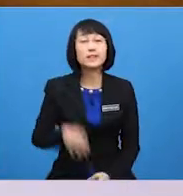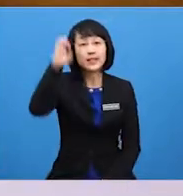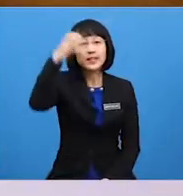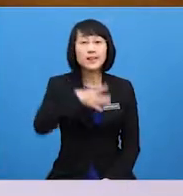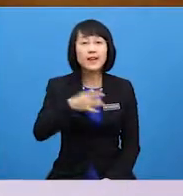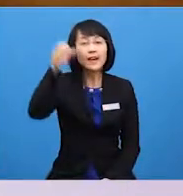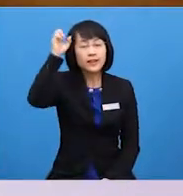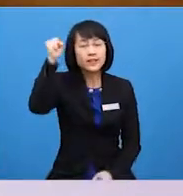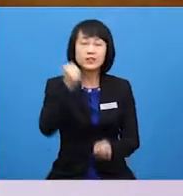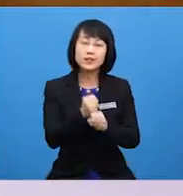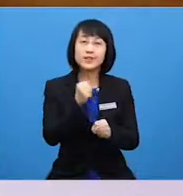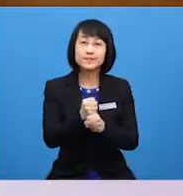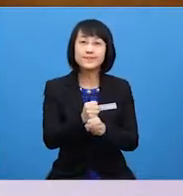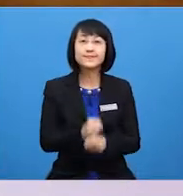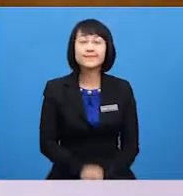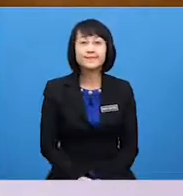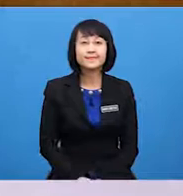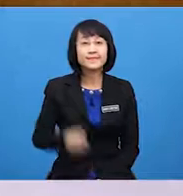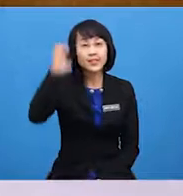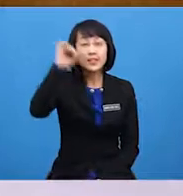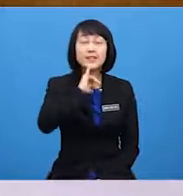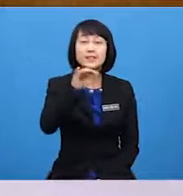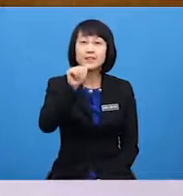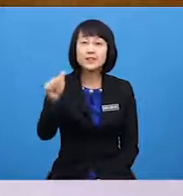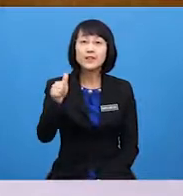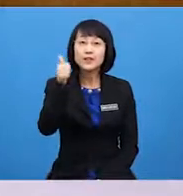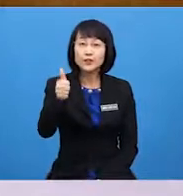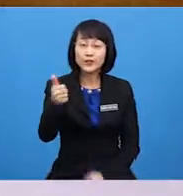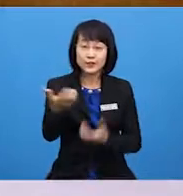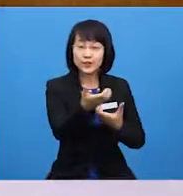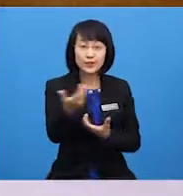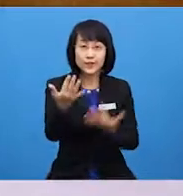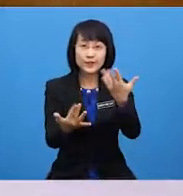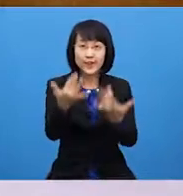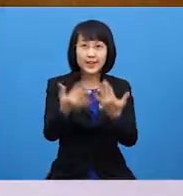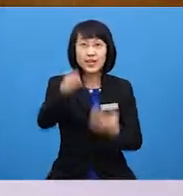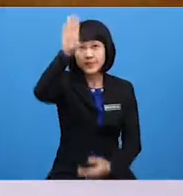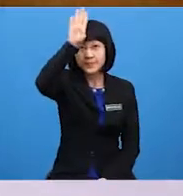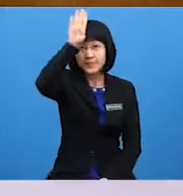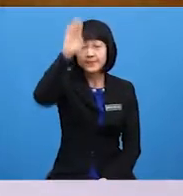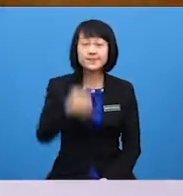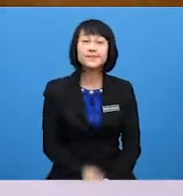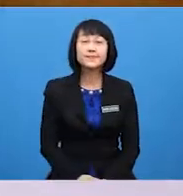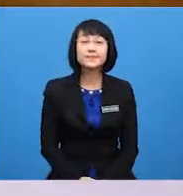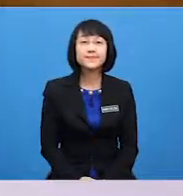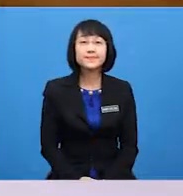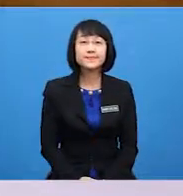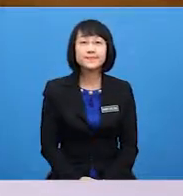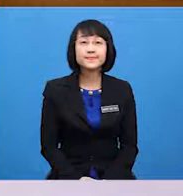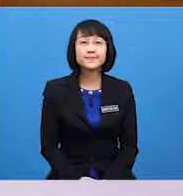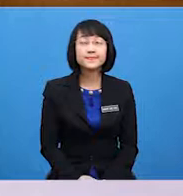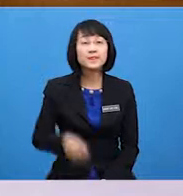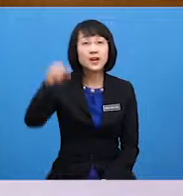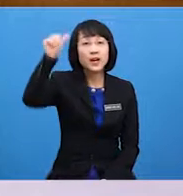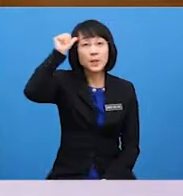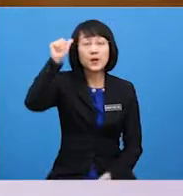He He is a good firefighter Ahmad became a firefighter